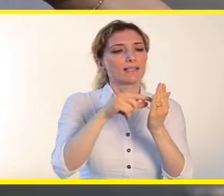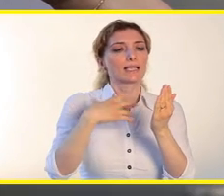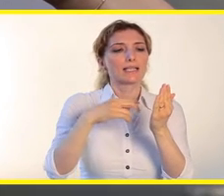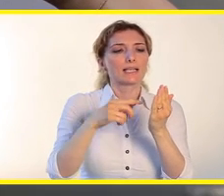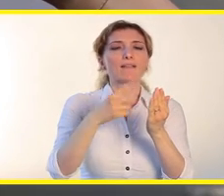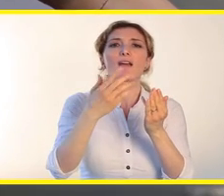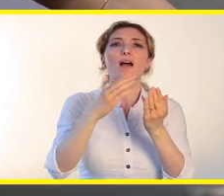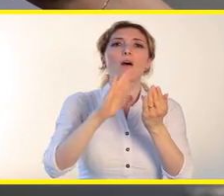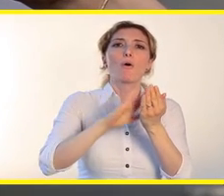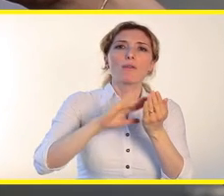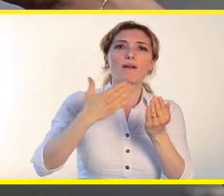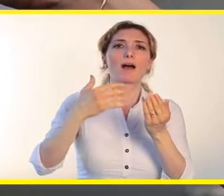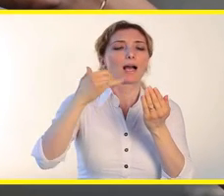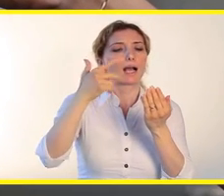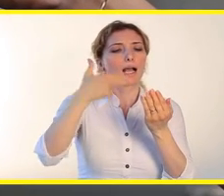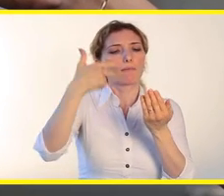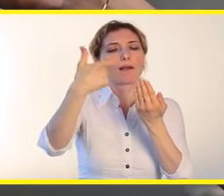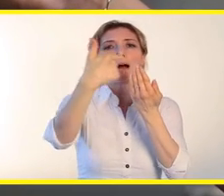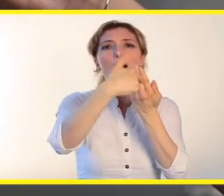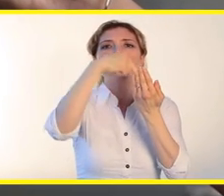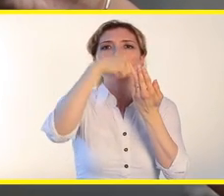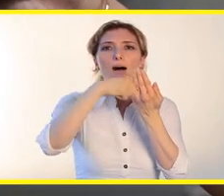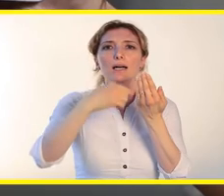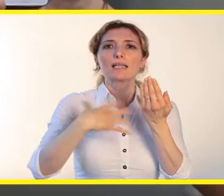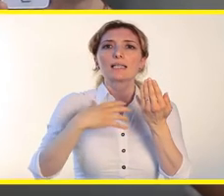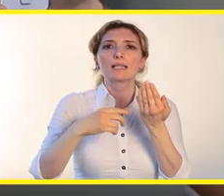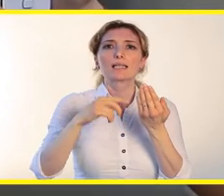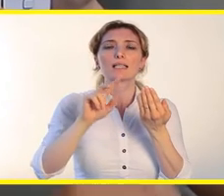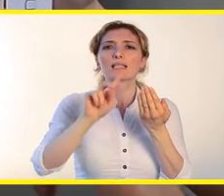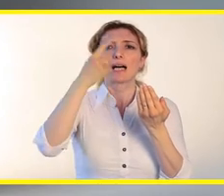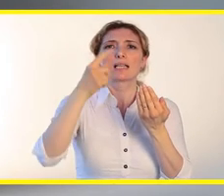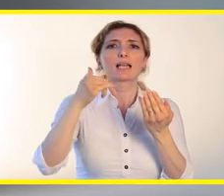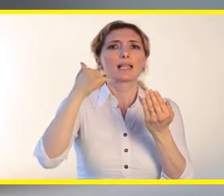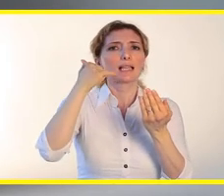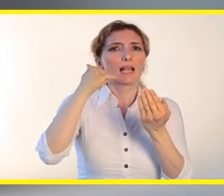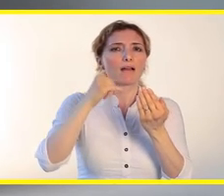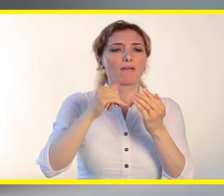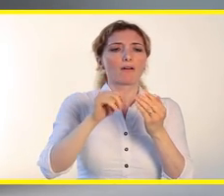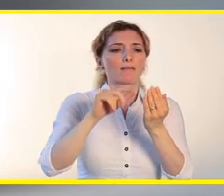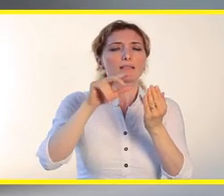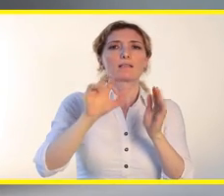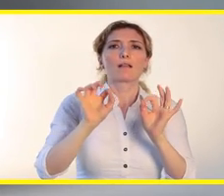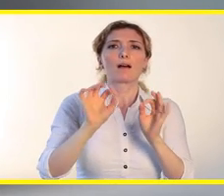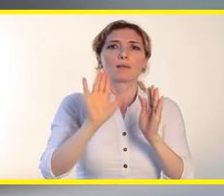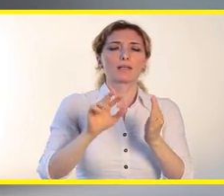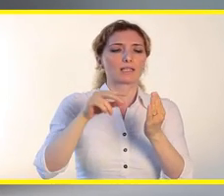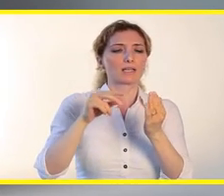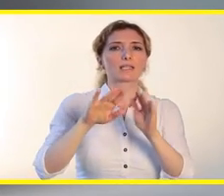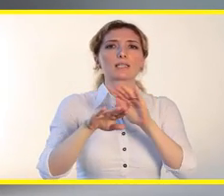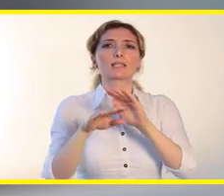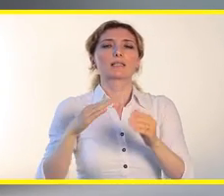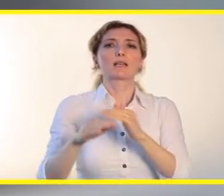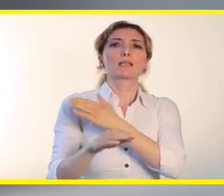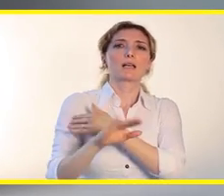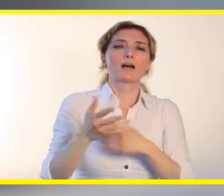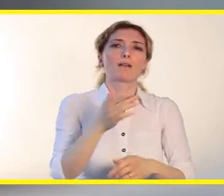kameranın altında bulunan nabız sensörüne basılı tutarak sadece cihaz eksenini sabit kalacak şekilde sağa veya